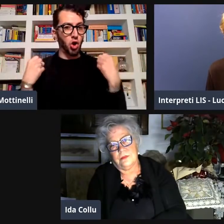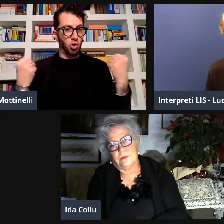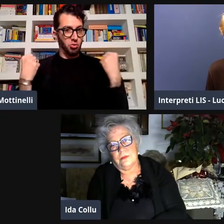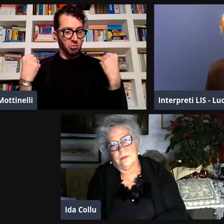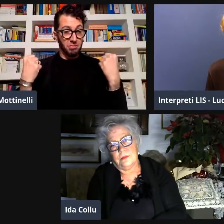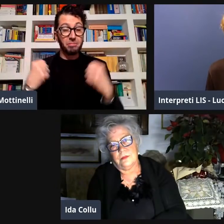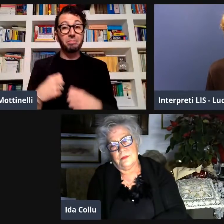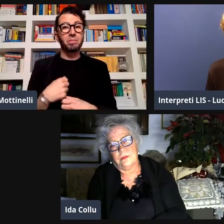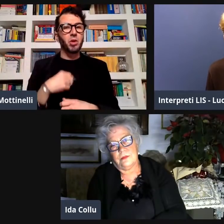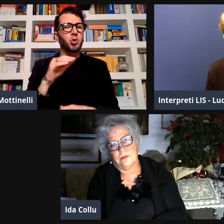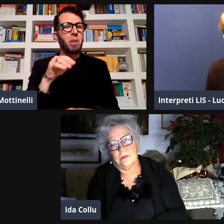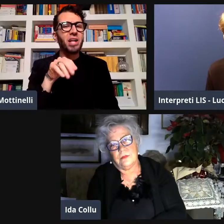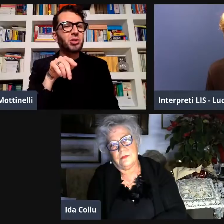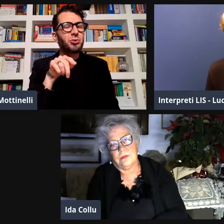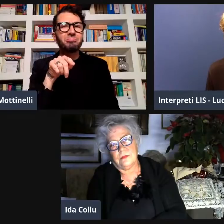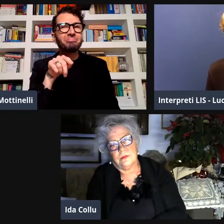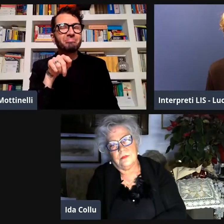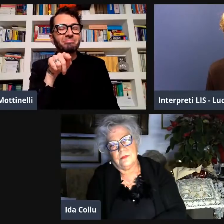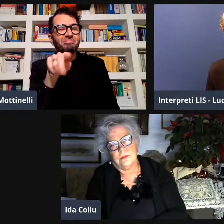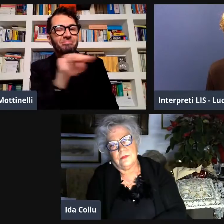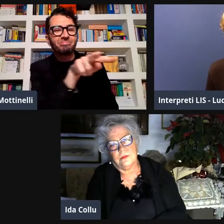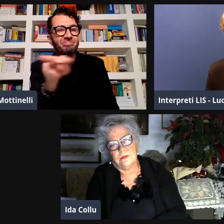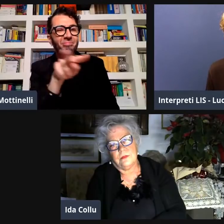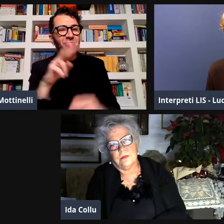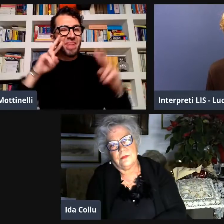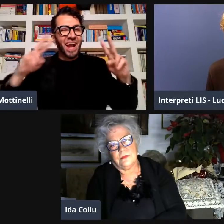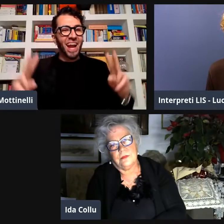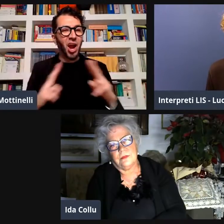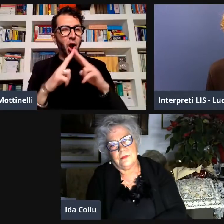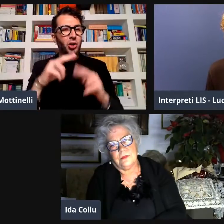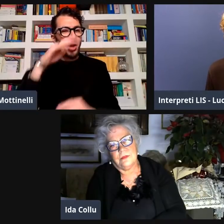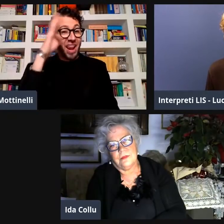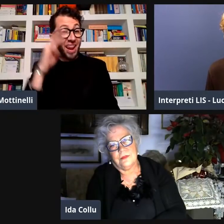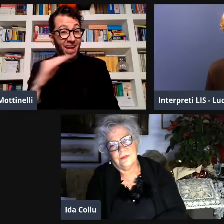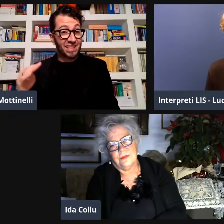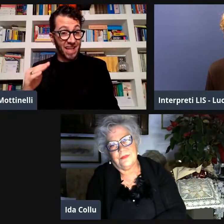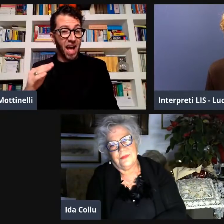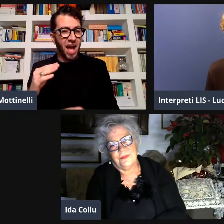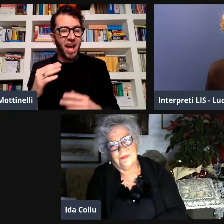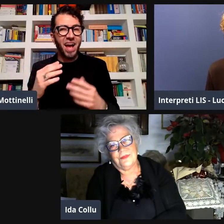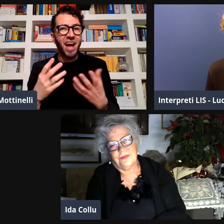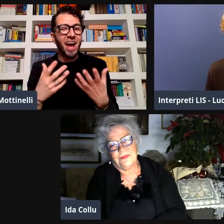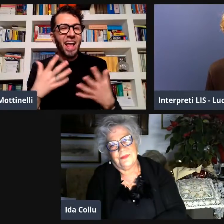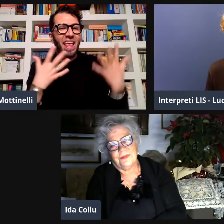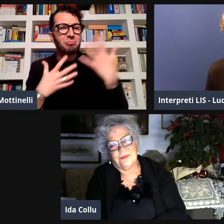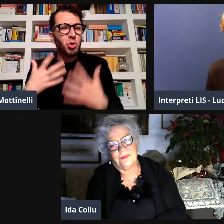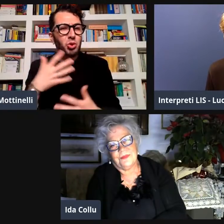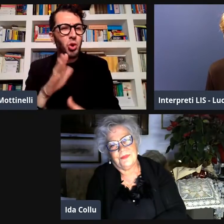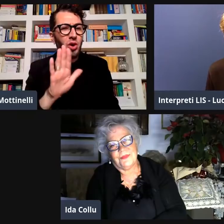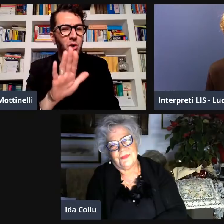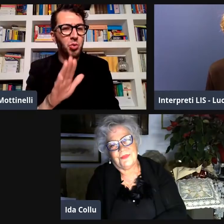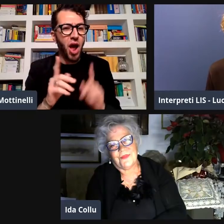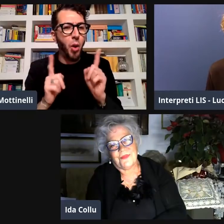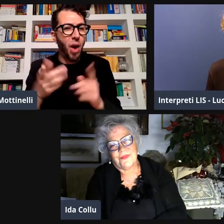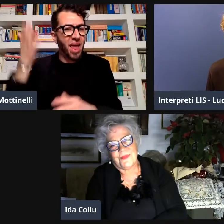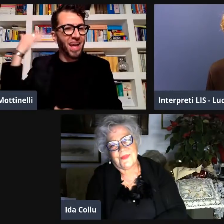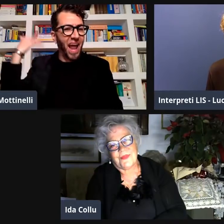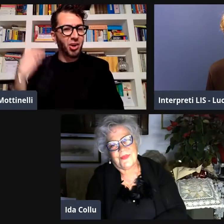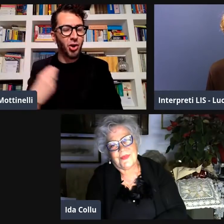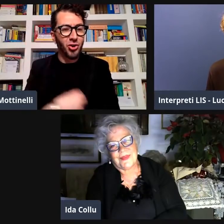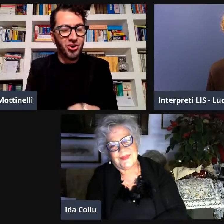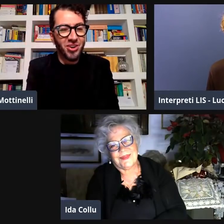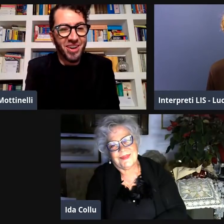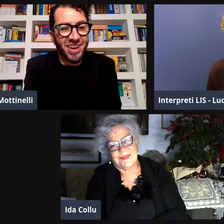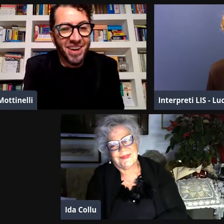hanno sempre pensato in maniera positiva hanno diffuso questo pensiero voi due vi siete incontrati tu hai incontrato Lisa che